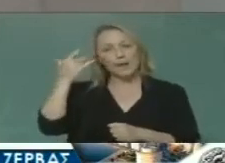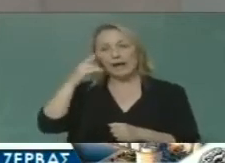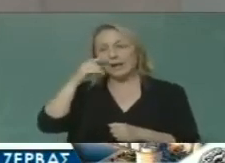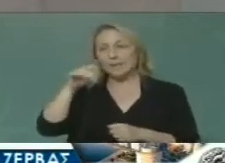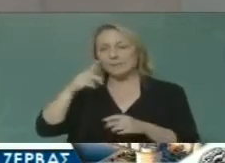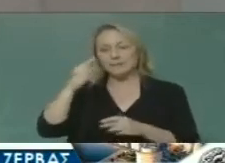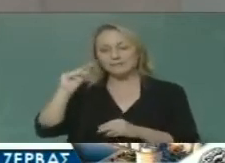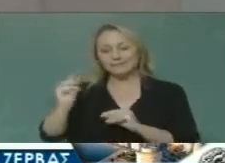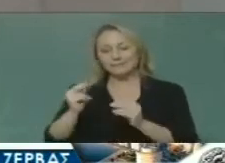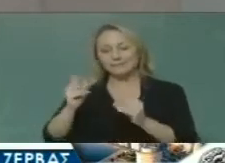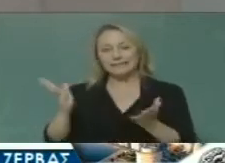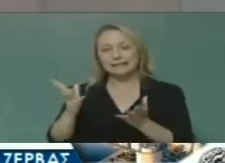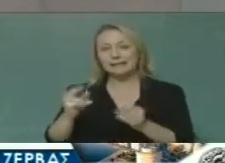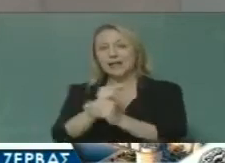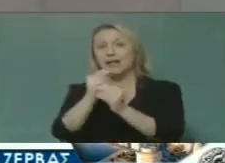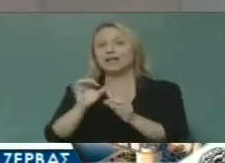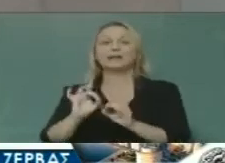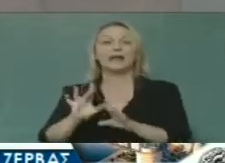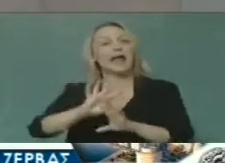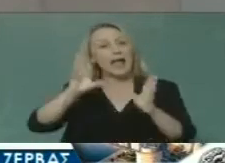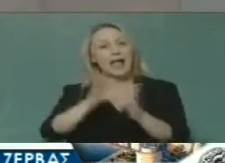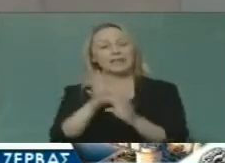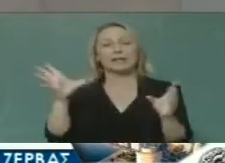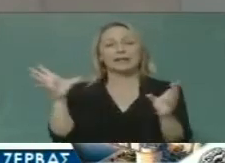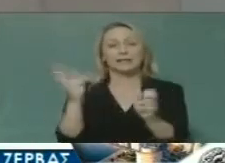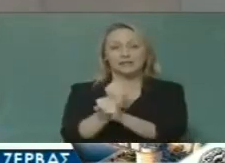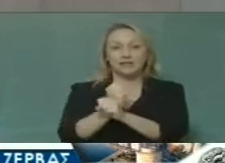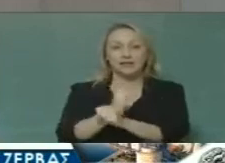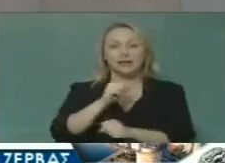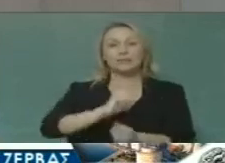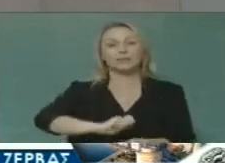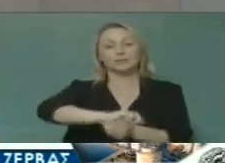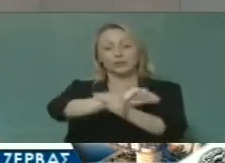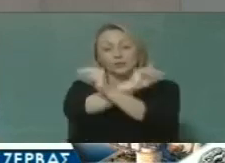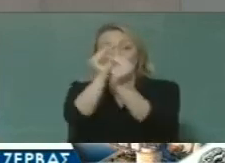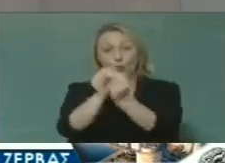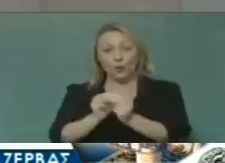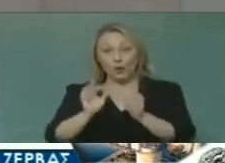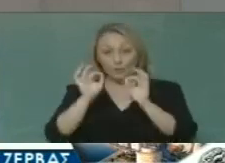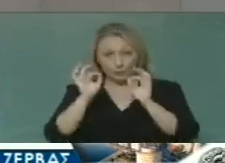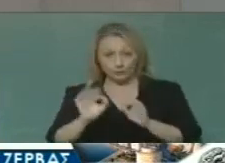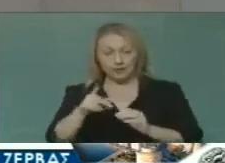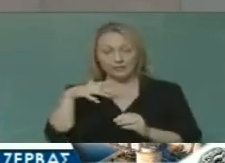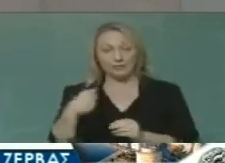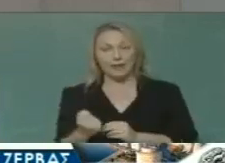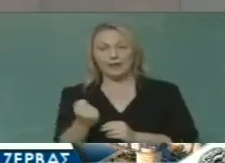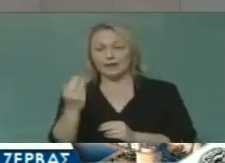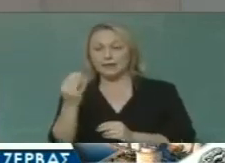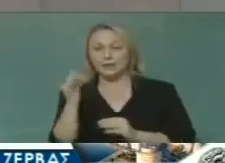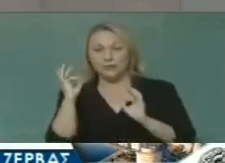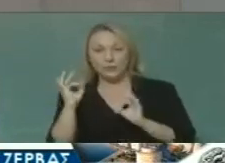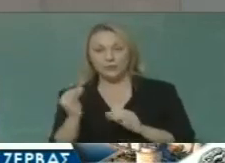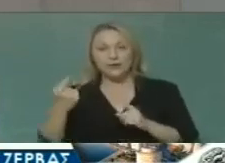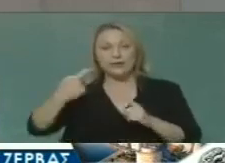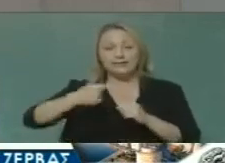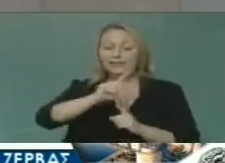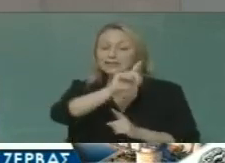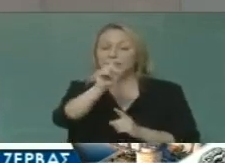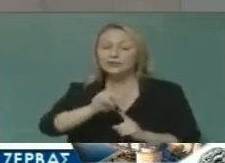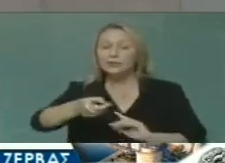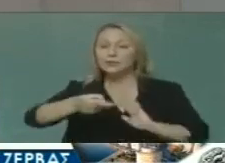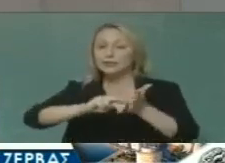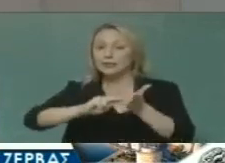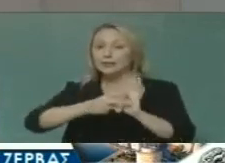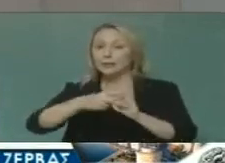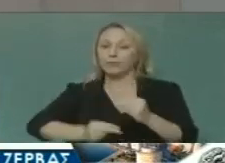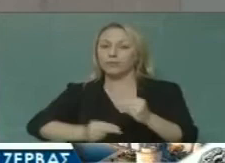αποτελέσματα θα φέρει απτά και μετρήσιμα αποτελέσματα και κυρίως θα αποτυπώνεται στη ζωή και στην οικονομία των